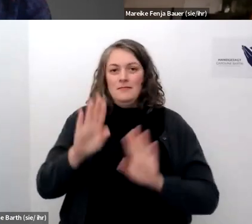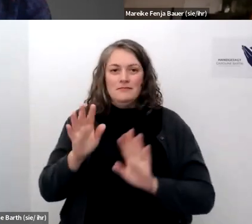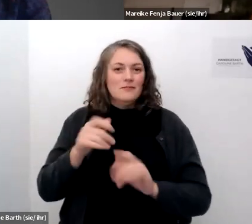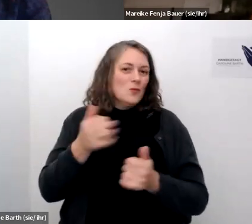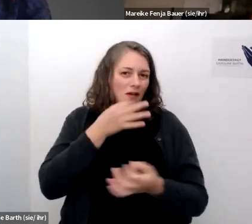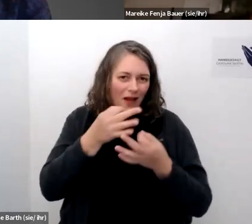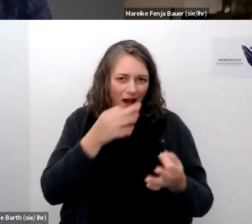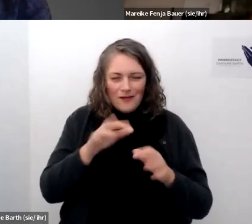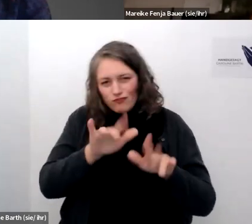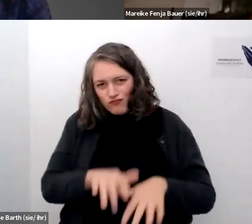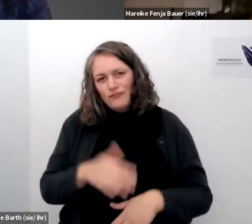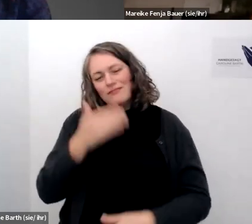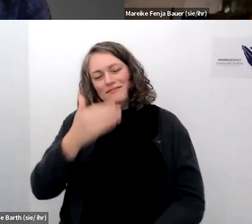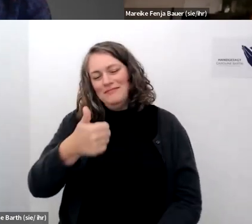fragen